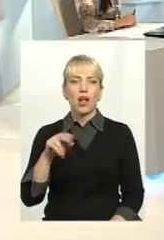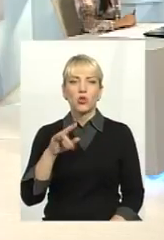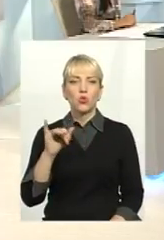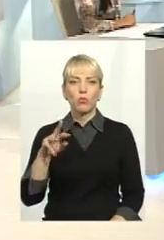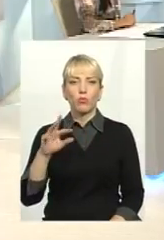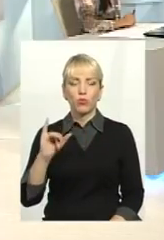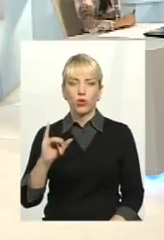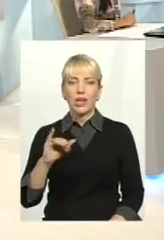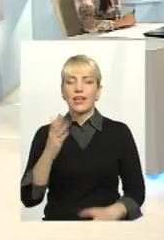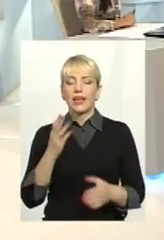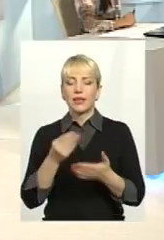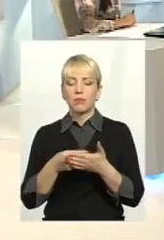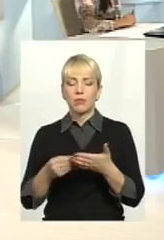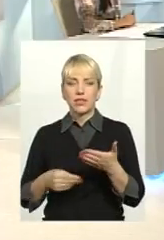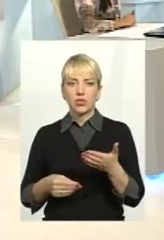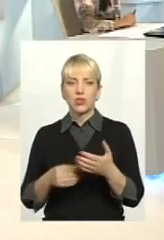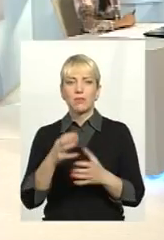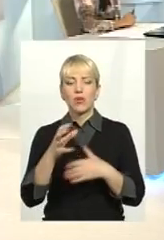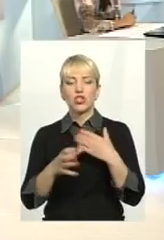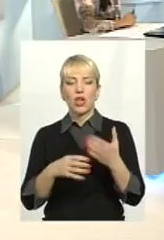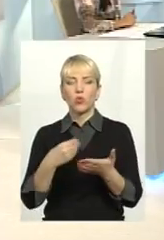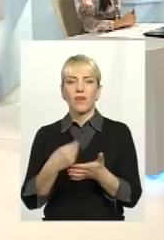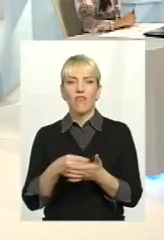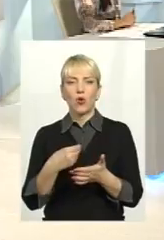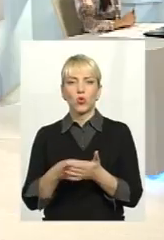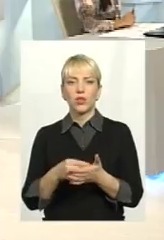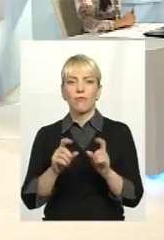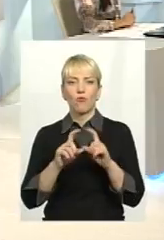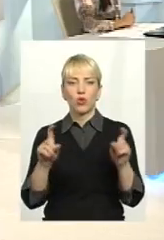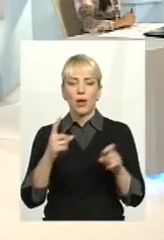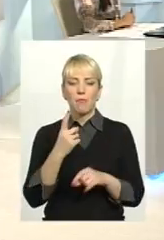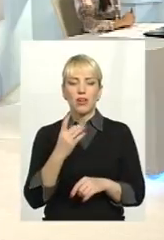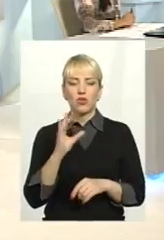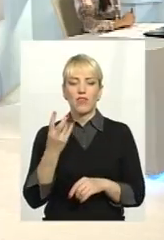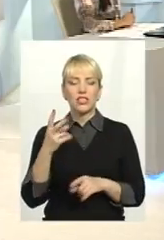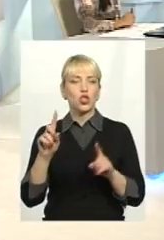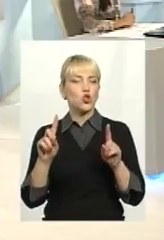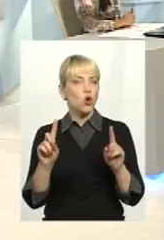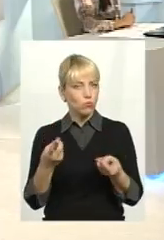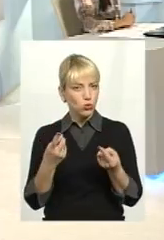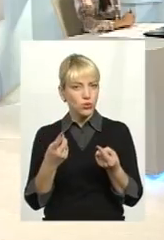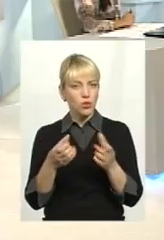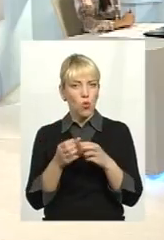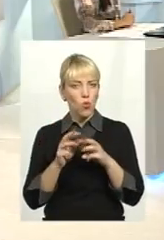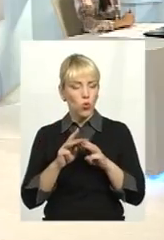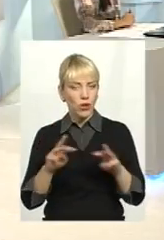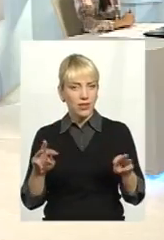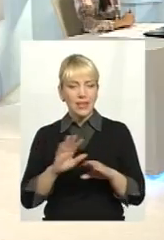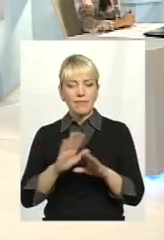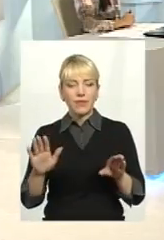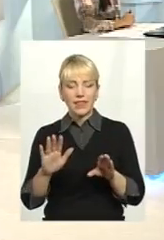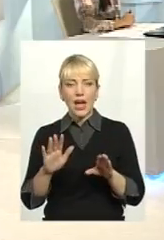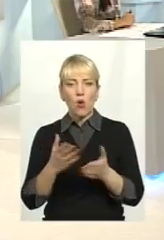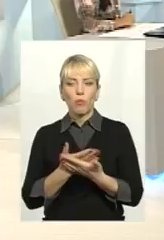Міжнародним валютним фондом 1-го бересня. Чомусь уряд не оприлюднив результати цього референдуму,